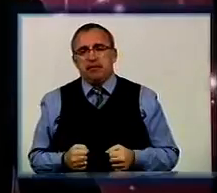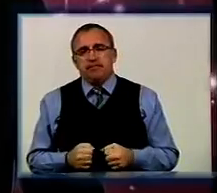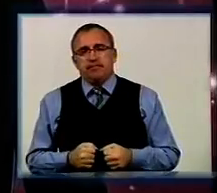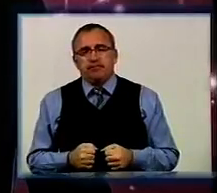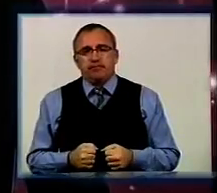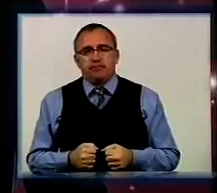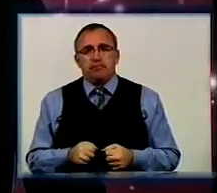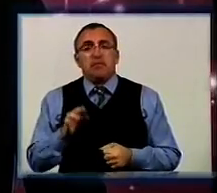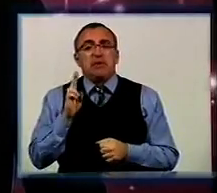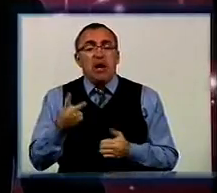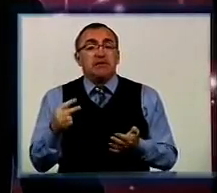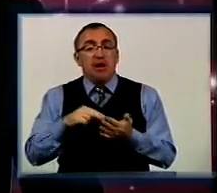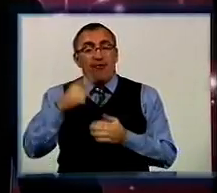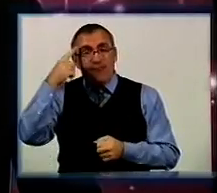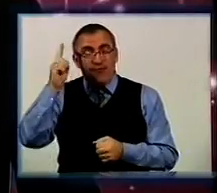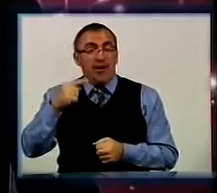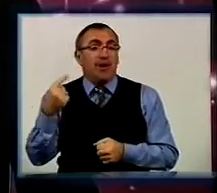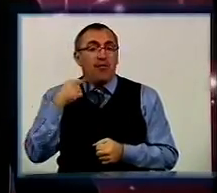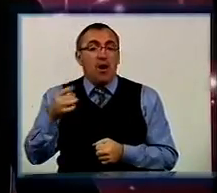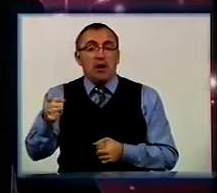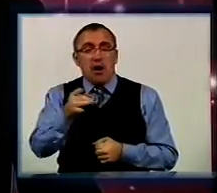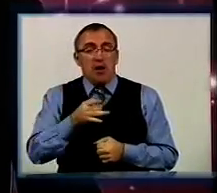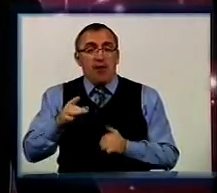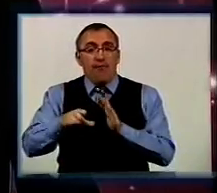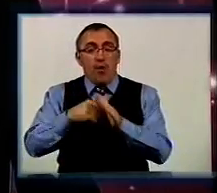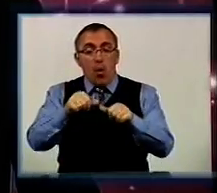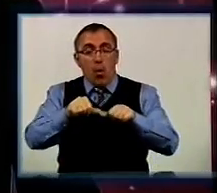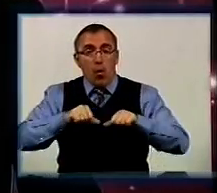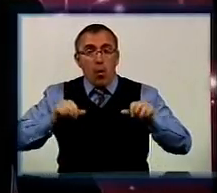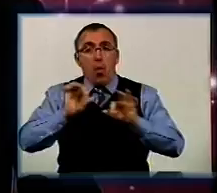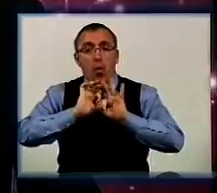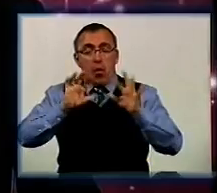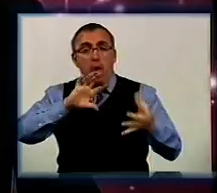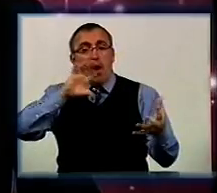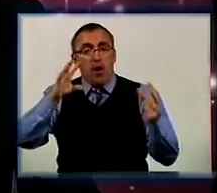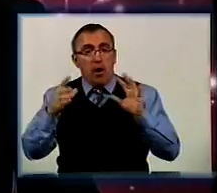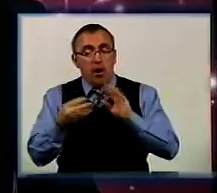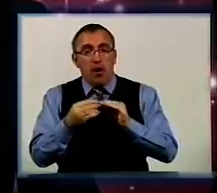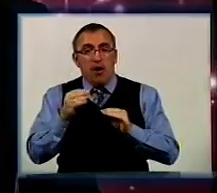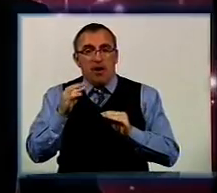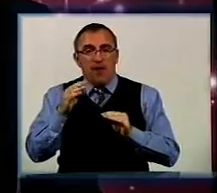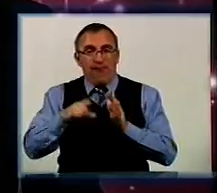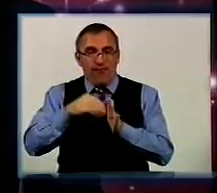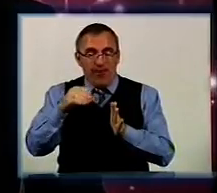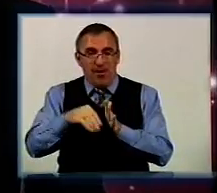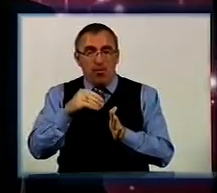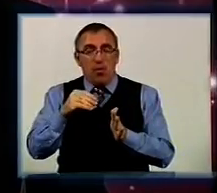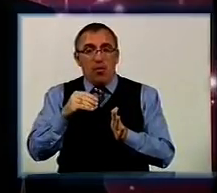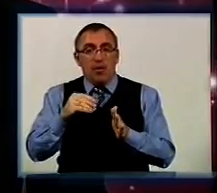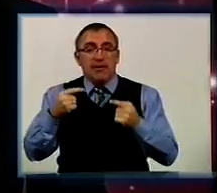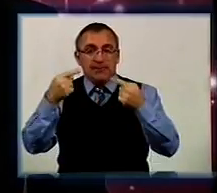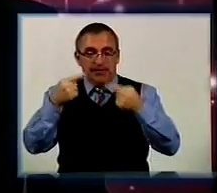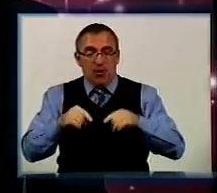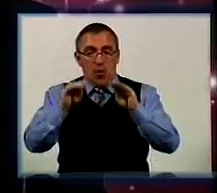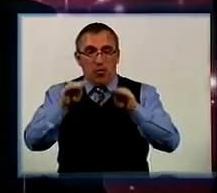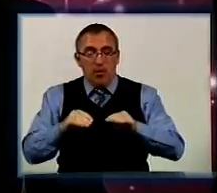Як стало відомо, Кіровська районна виборча комісія оголосила результати мерських виборів у Кіровограді згідно протоколу